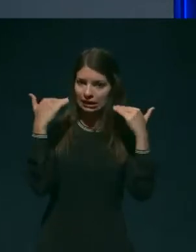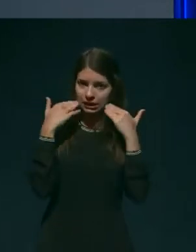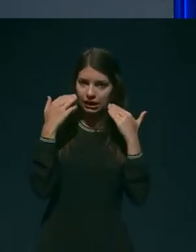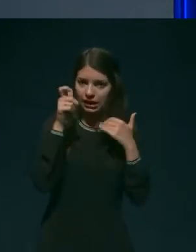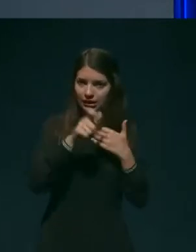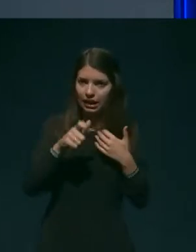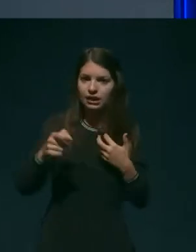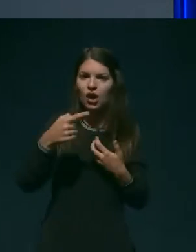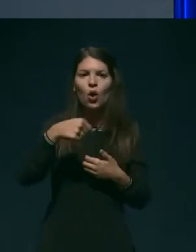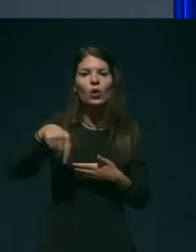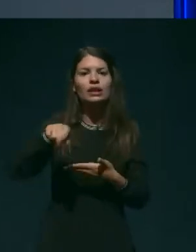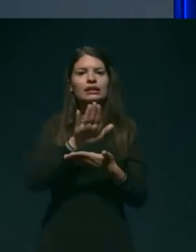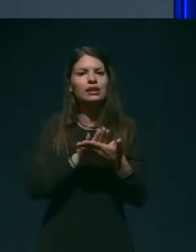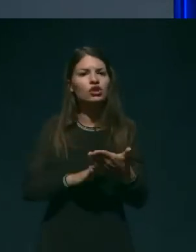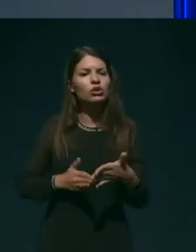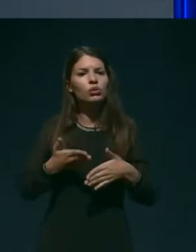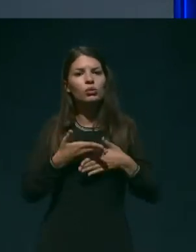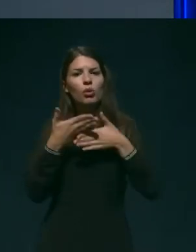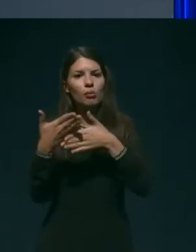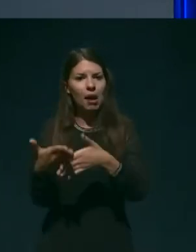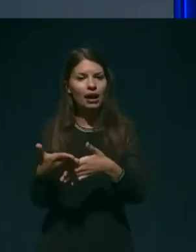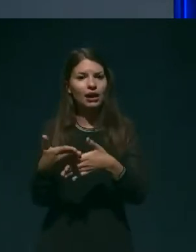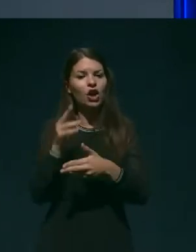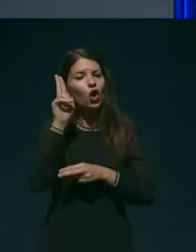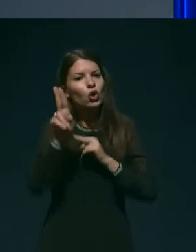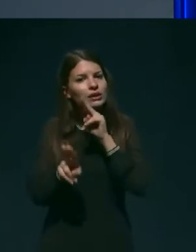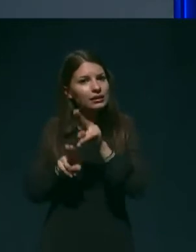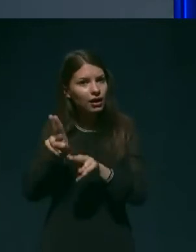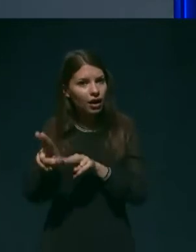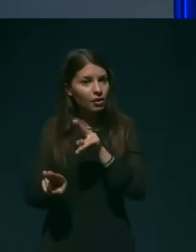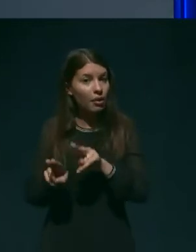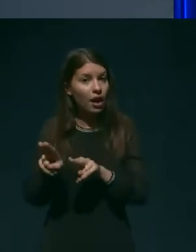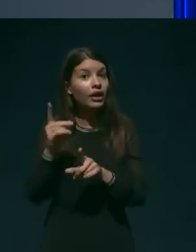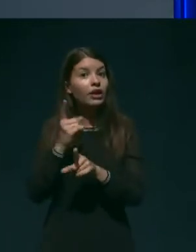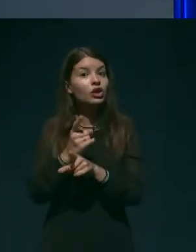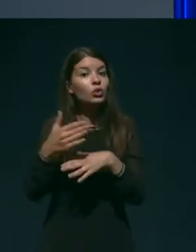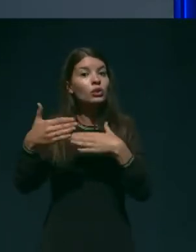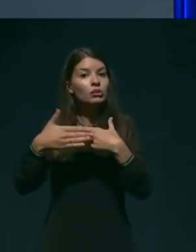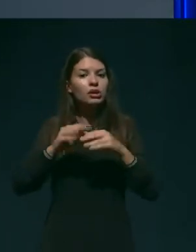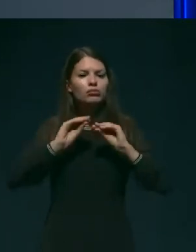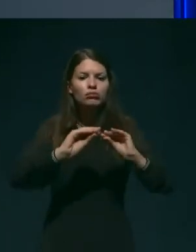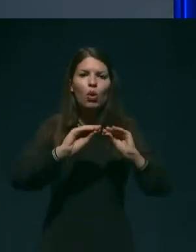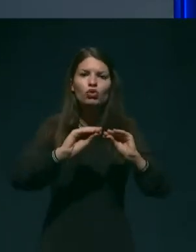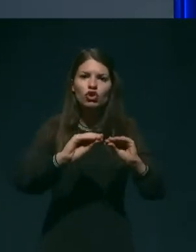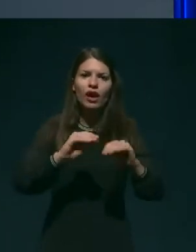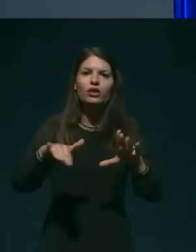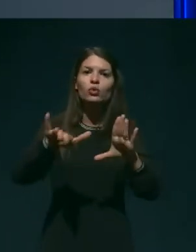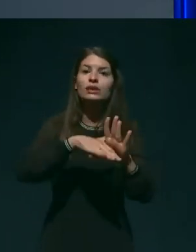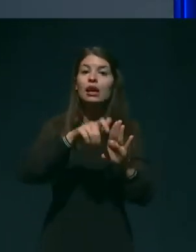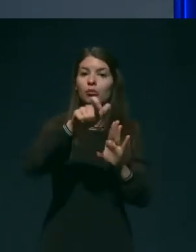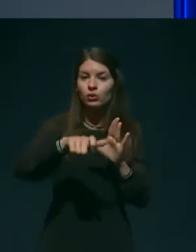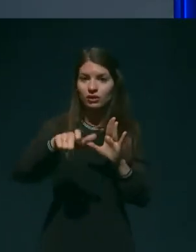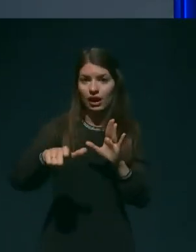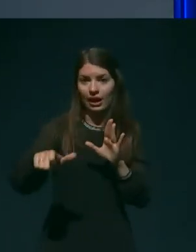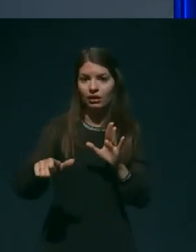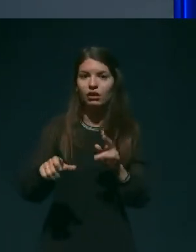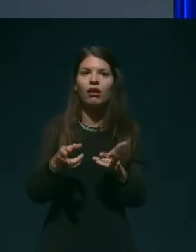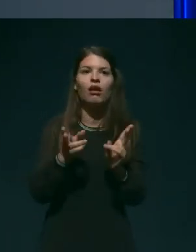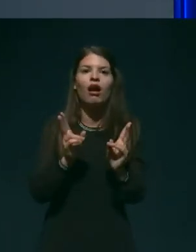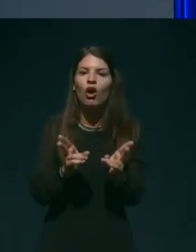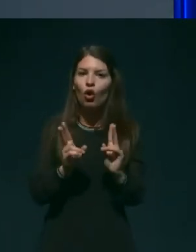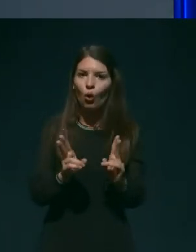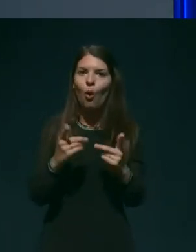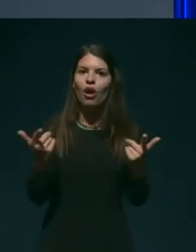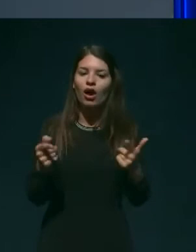prve dni pomagali pri oskrbi in pa tudi pri edukaciji kadra o tem, kako lahko